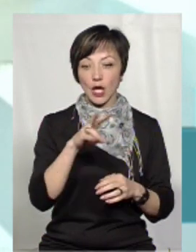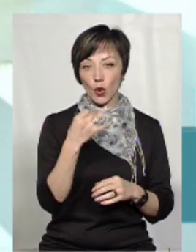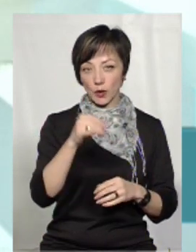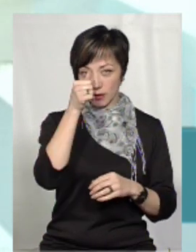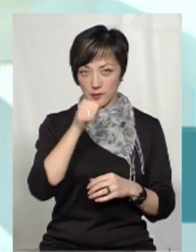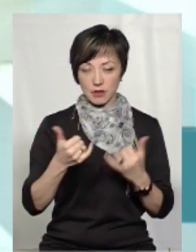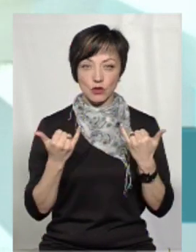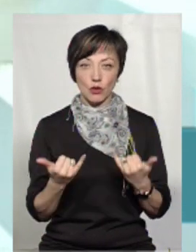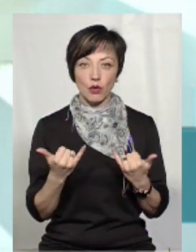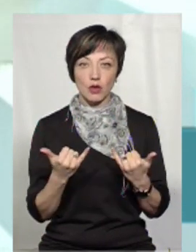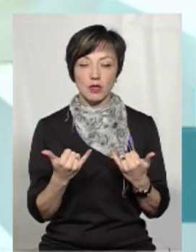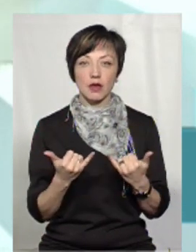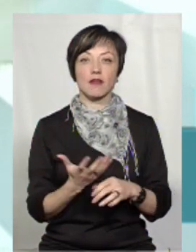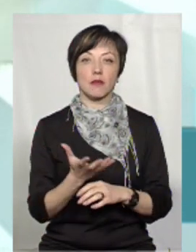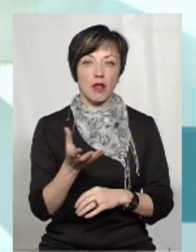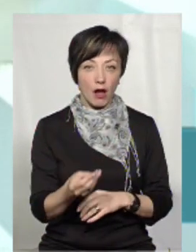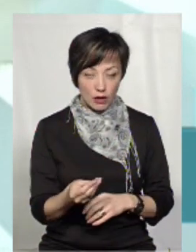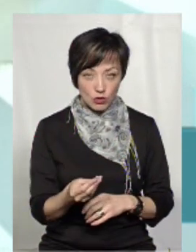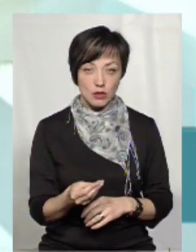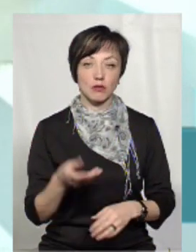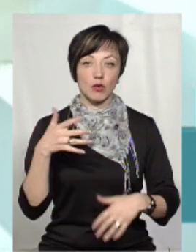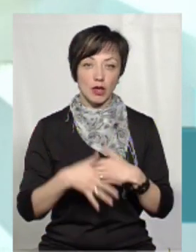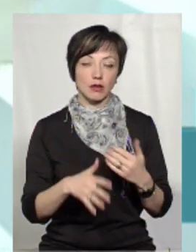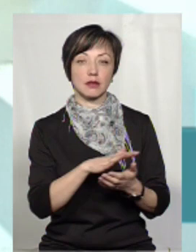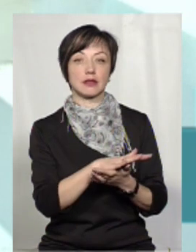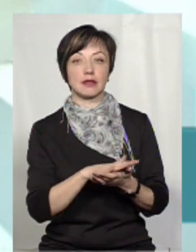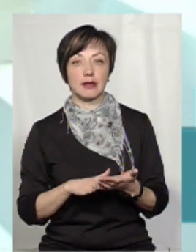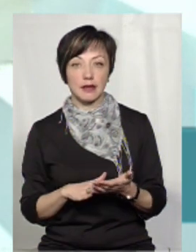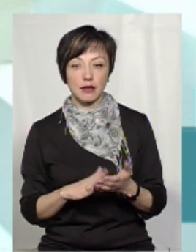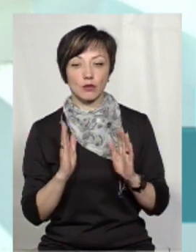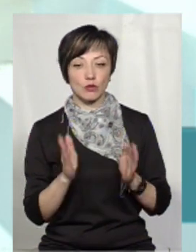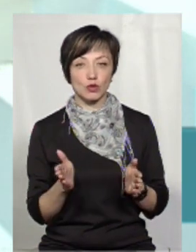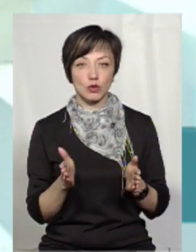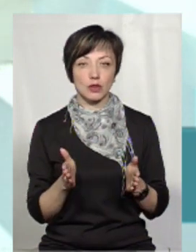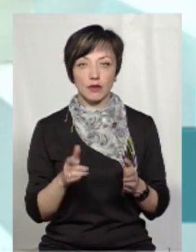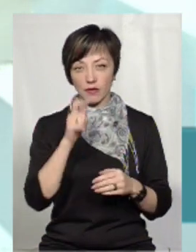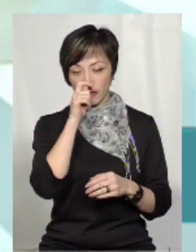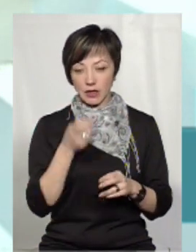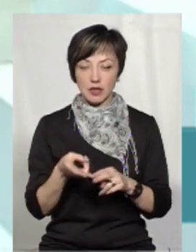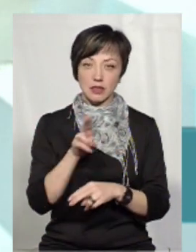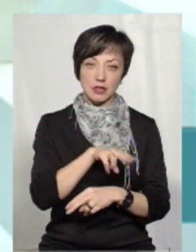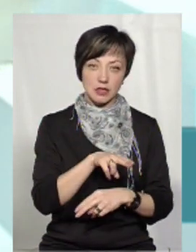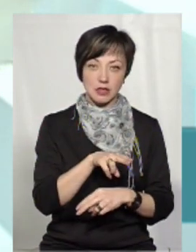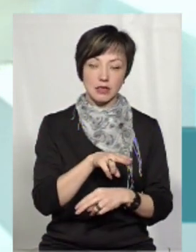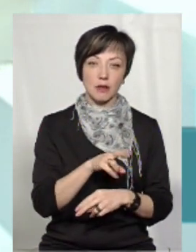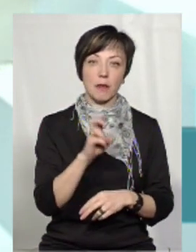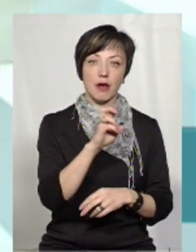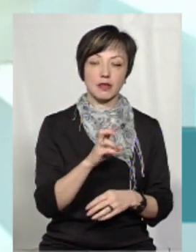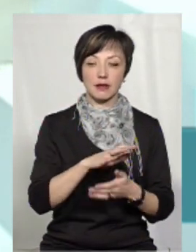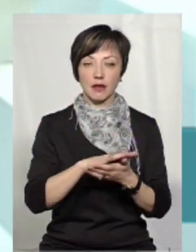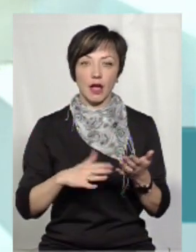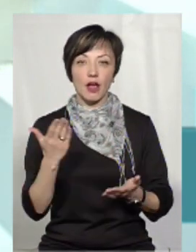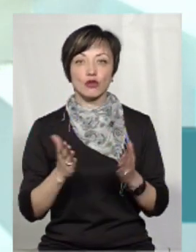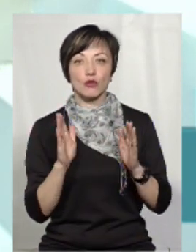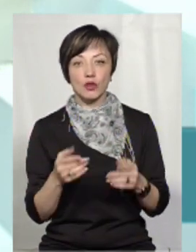лютий місяць сьогодні вона виплачується, понятно, далі буде в квітні виплачуватись, там до березня